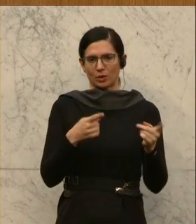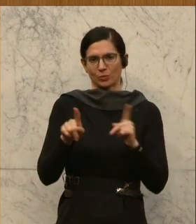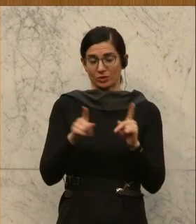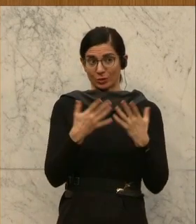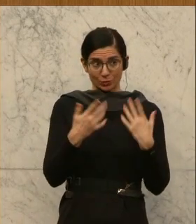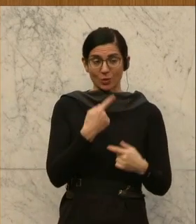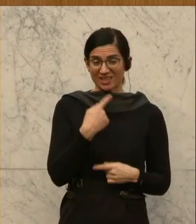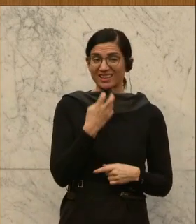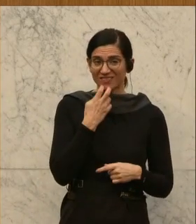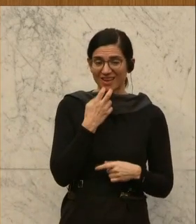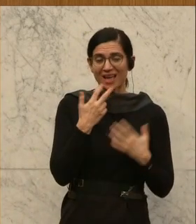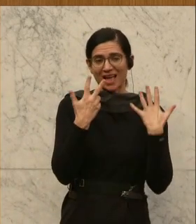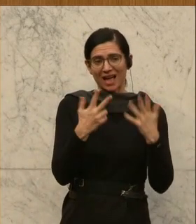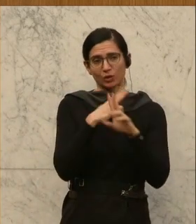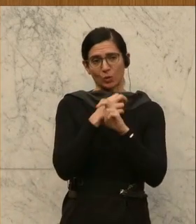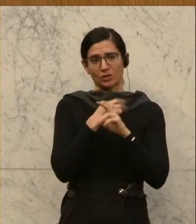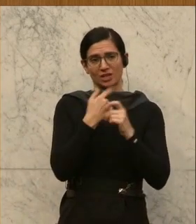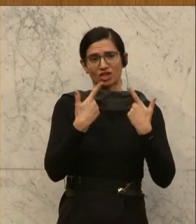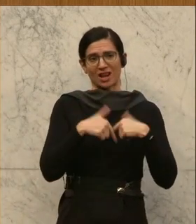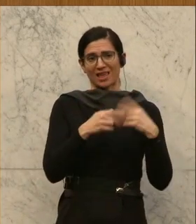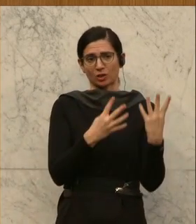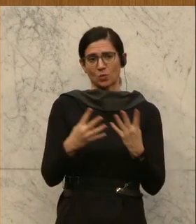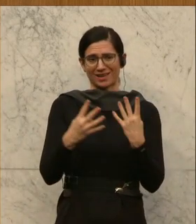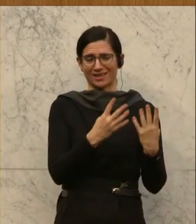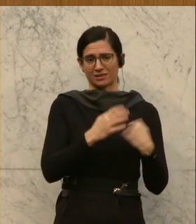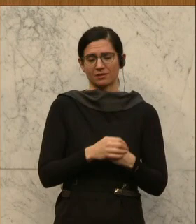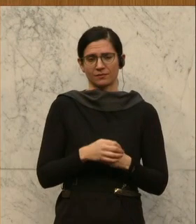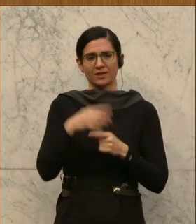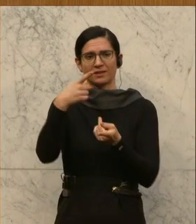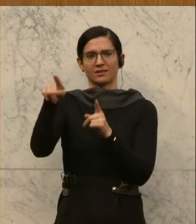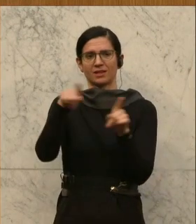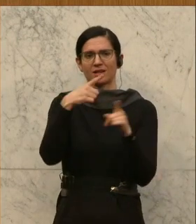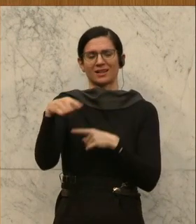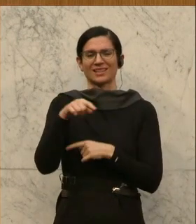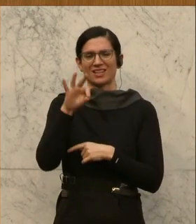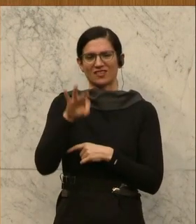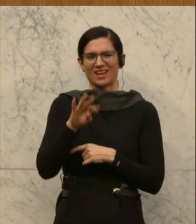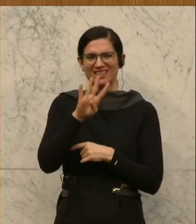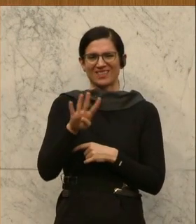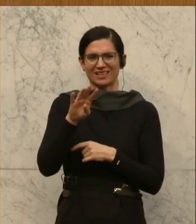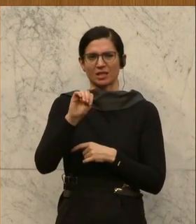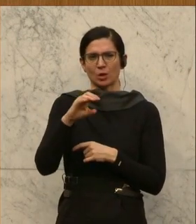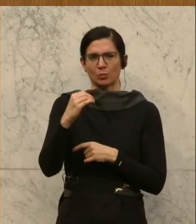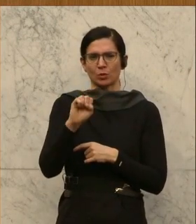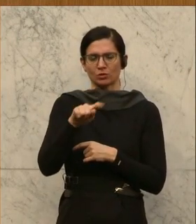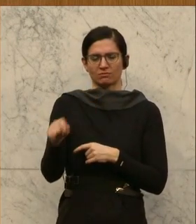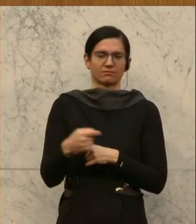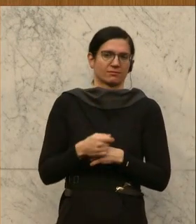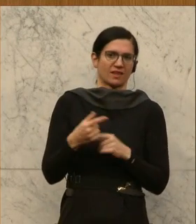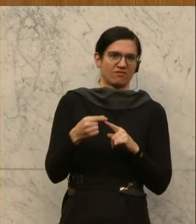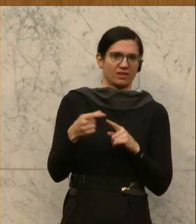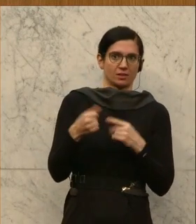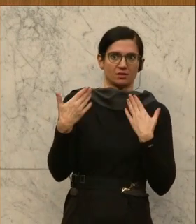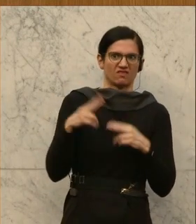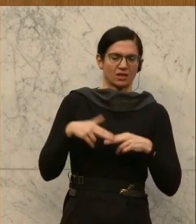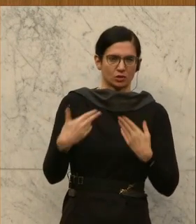Stellungnahme der acht österreichischen Landesorchester. Dirigent Franz Welser-Möst sagt, das Musikland Österreich wird zu einem Witz, der nicht mehr lustig